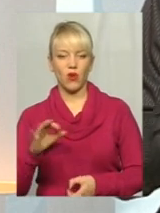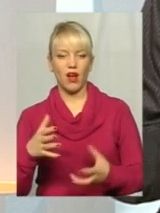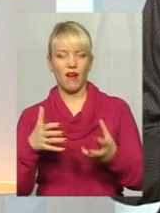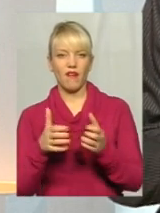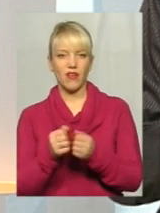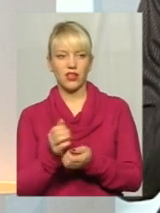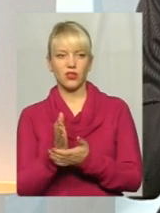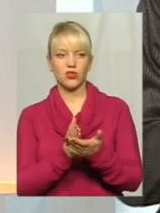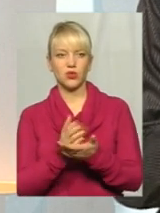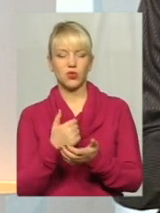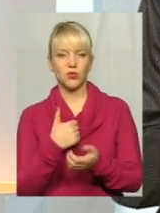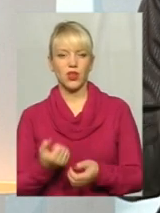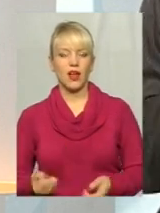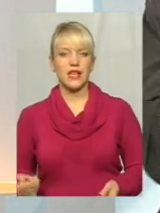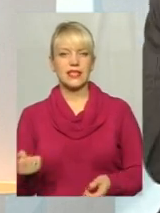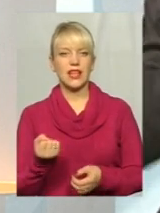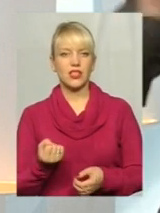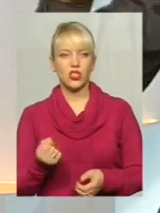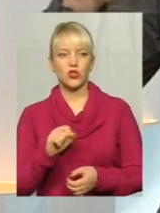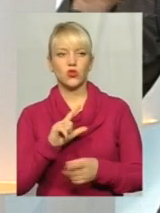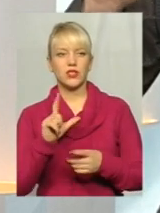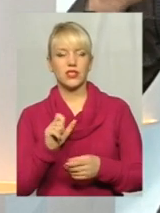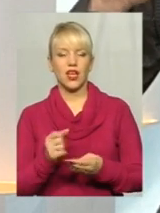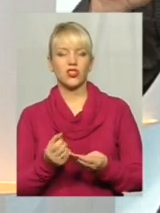содержу за счет работ,